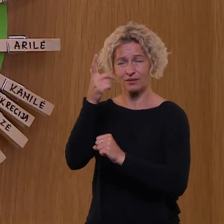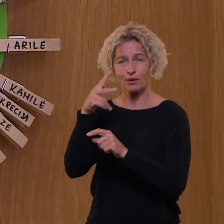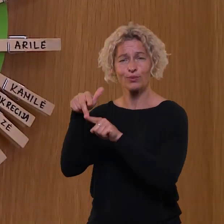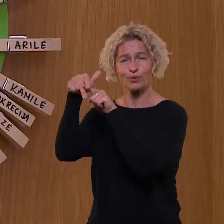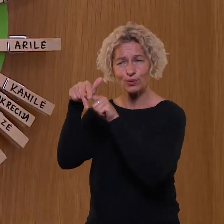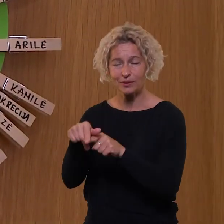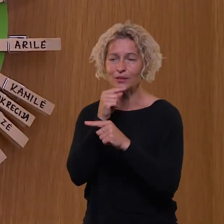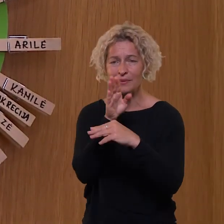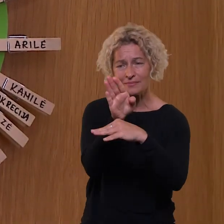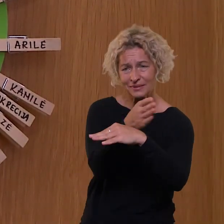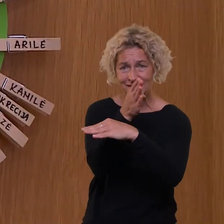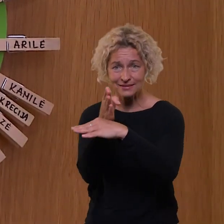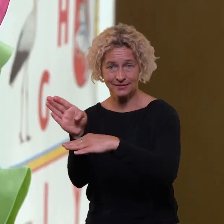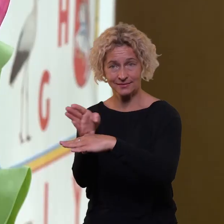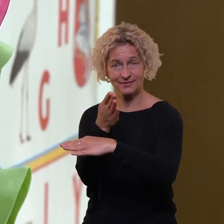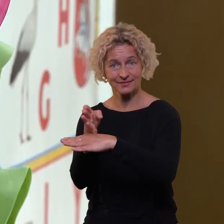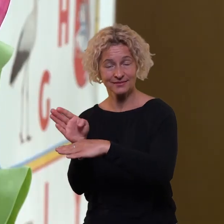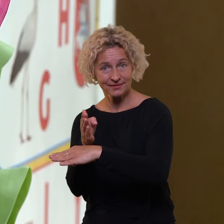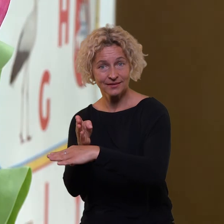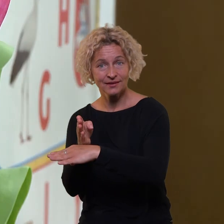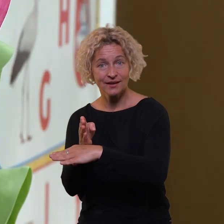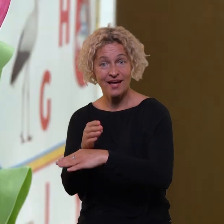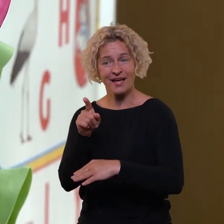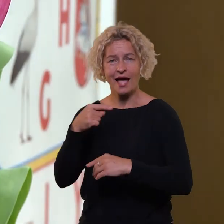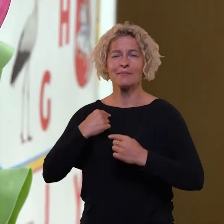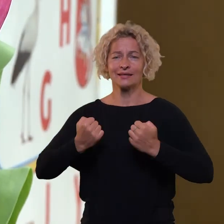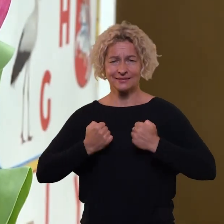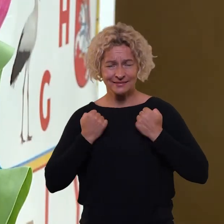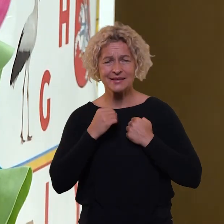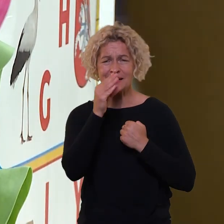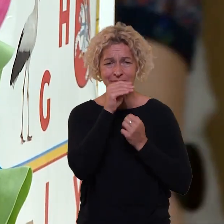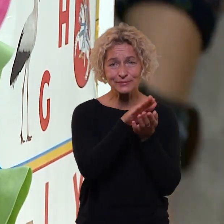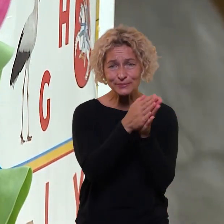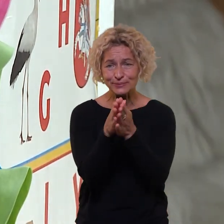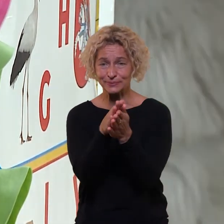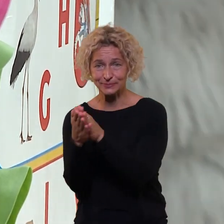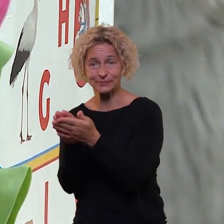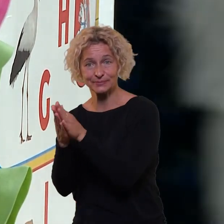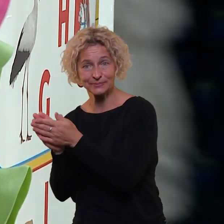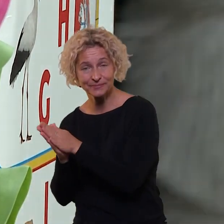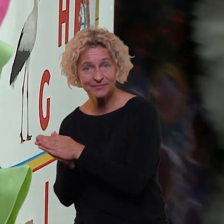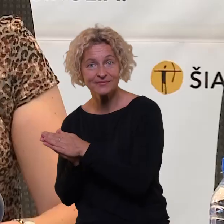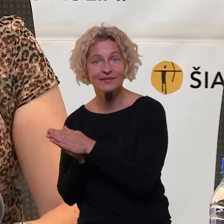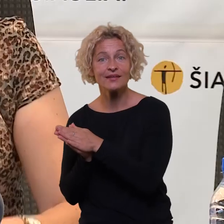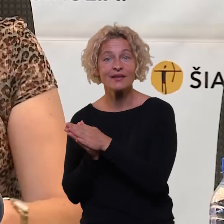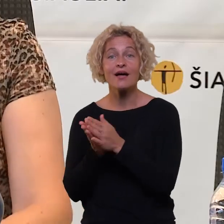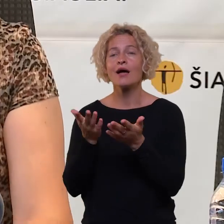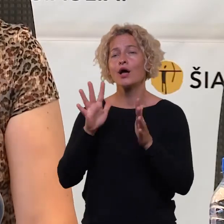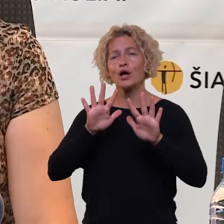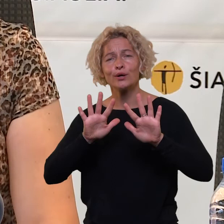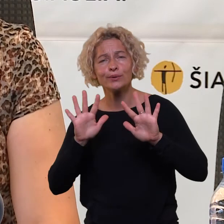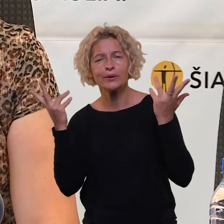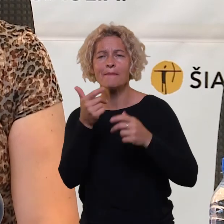perskirstimai, papildomi krūviai tam tikram laiko tarpiui, kol bus įstaigoje atrastas pedagogas. Jeigu